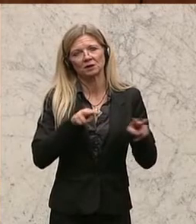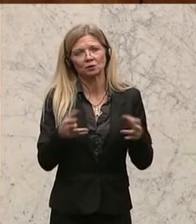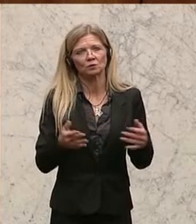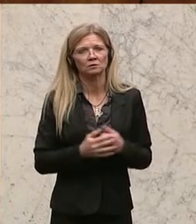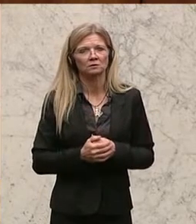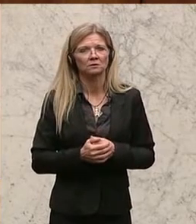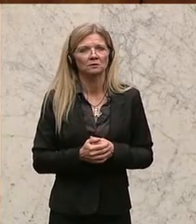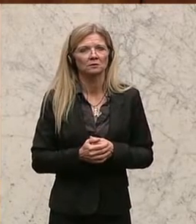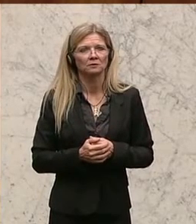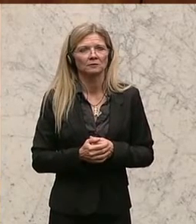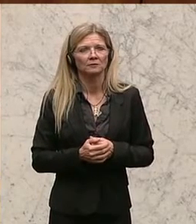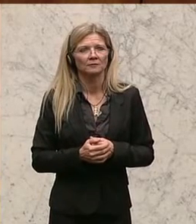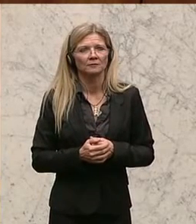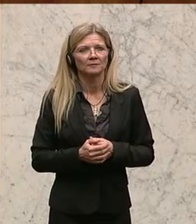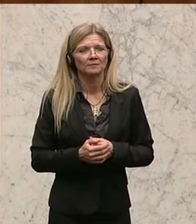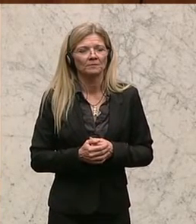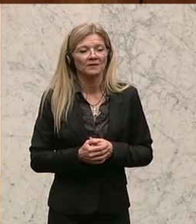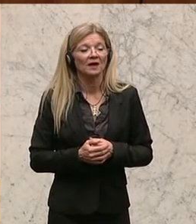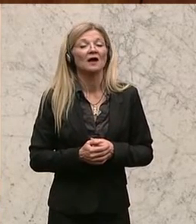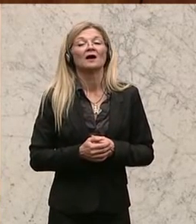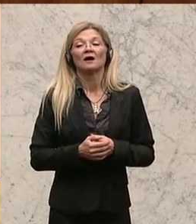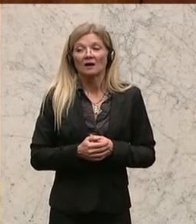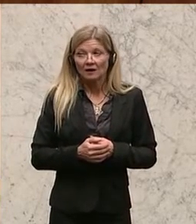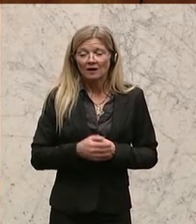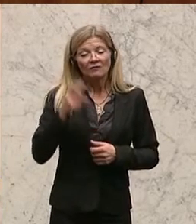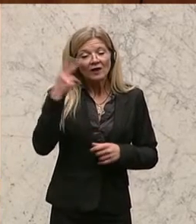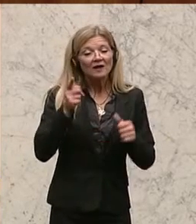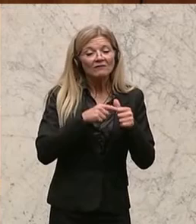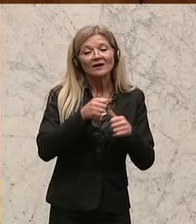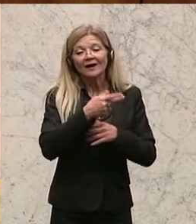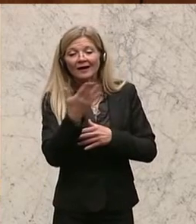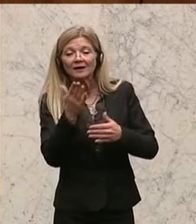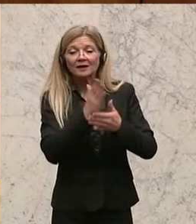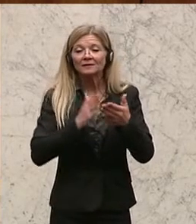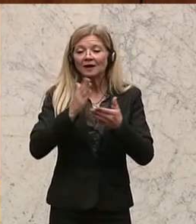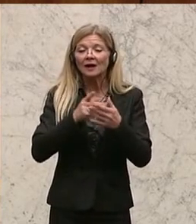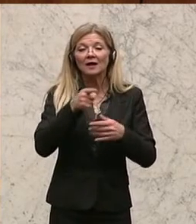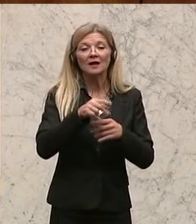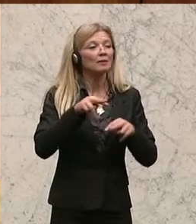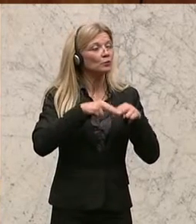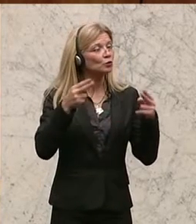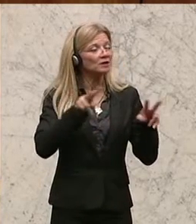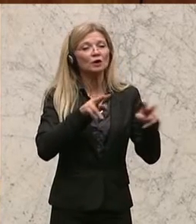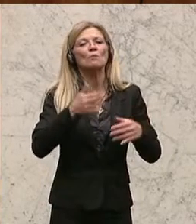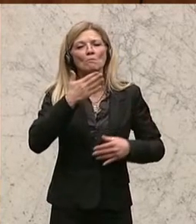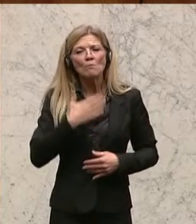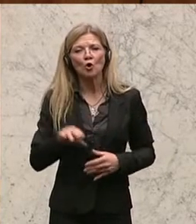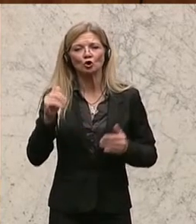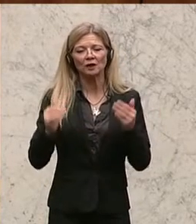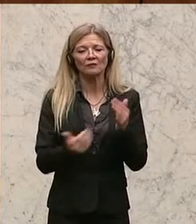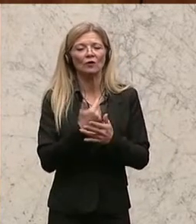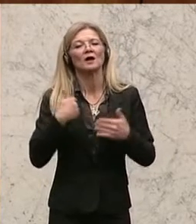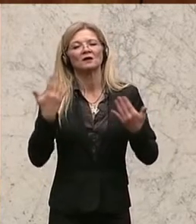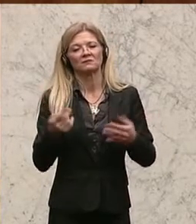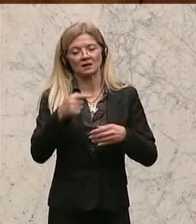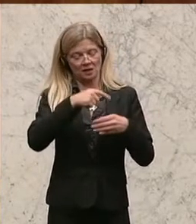einmal Teile zumindest dieser Regierung zu einer Reform aufraffen möchten, dann scheitern sie an den inneren